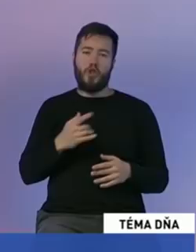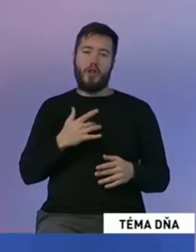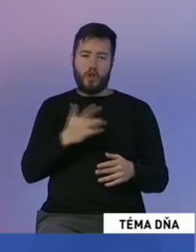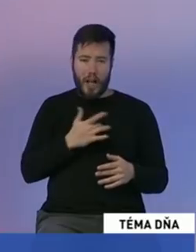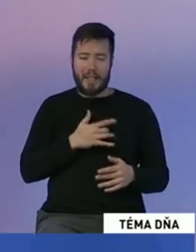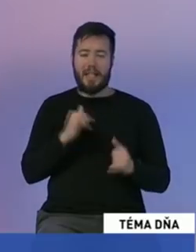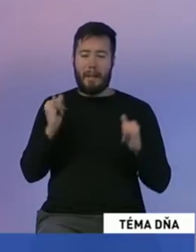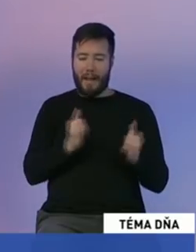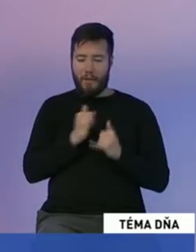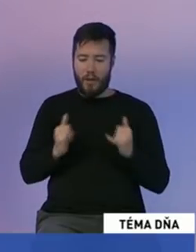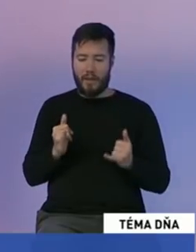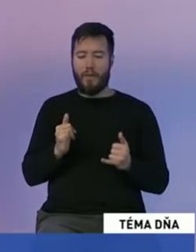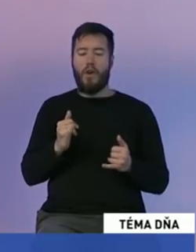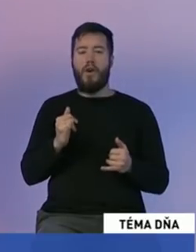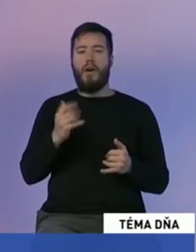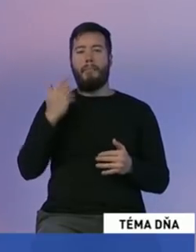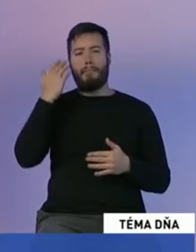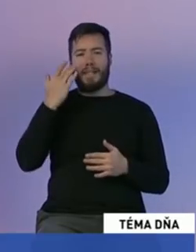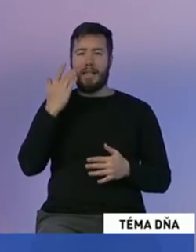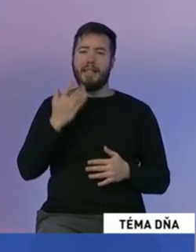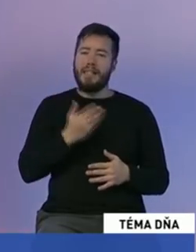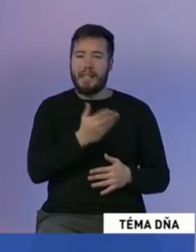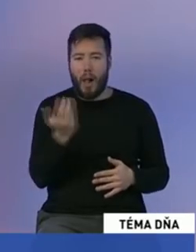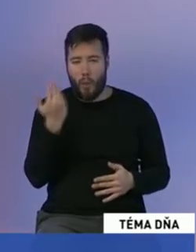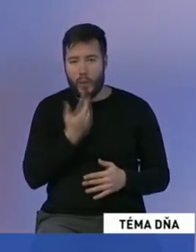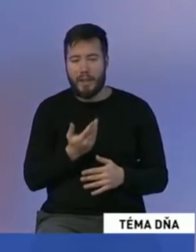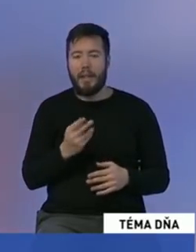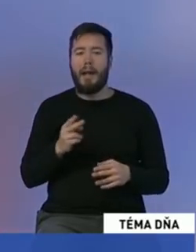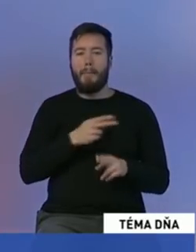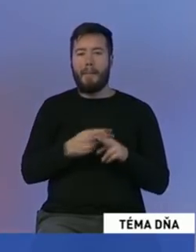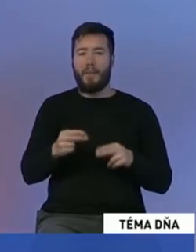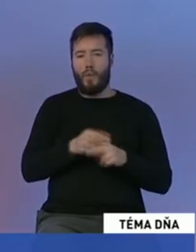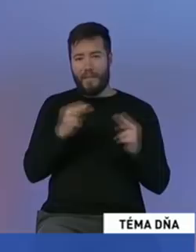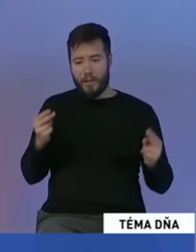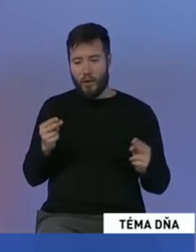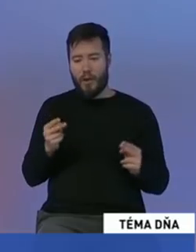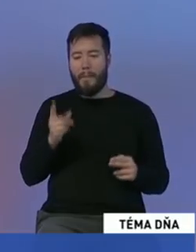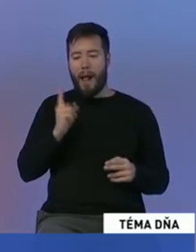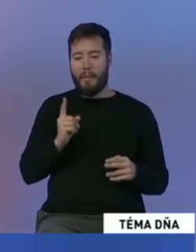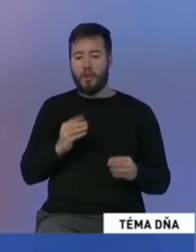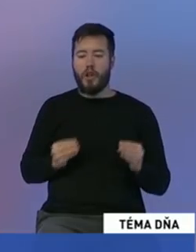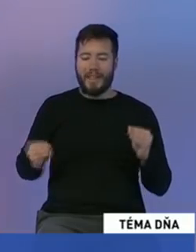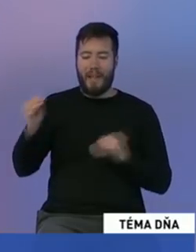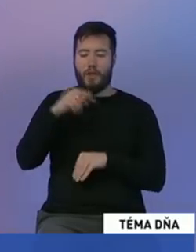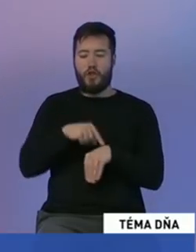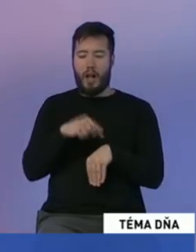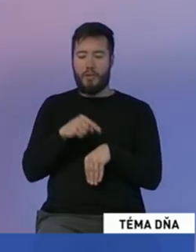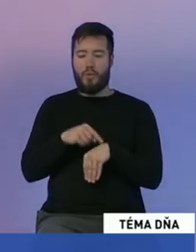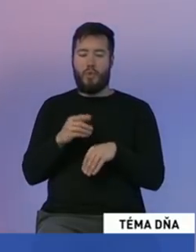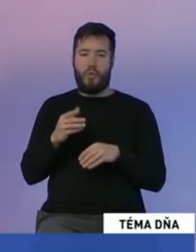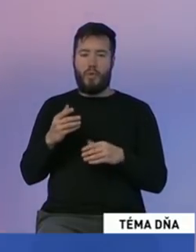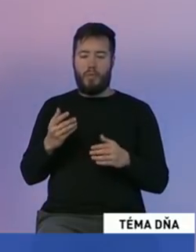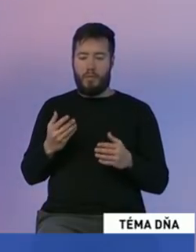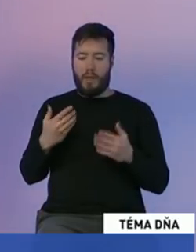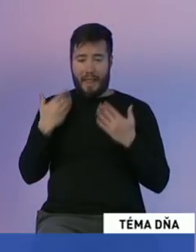spravodlivo, mal by myslieť na ľudí, mal by to byť nápolný úviezov, mal by tomu dávať najväčšia so ako môže a